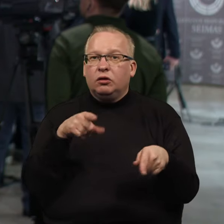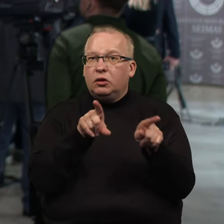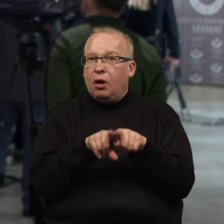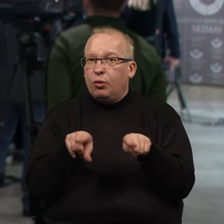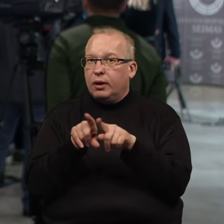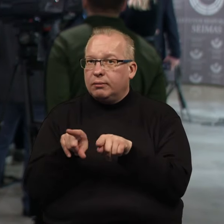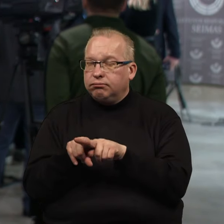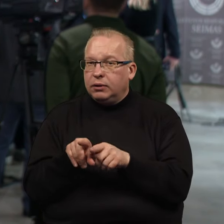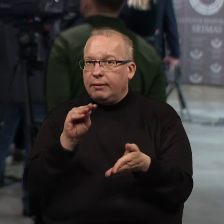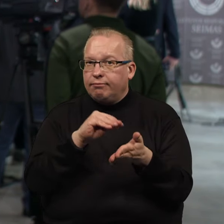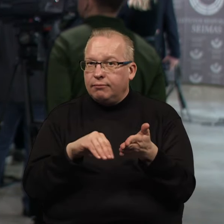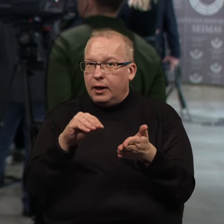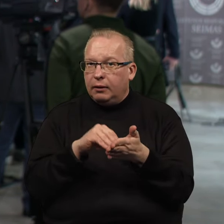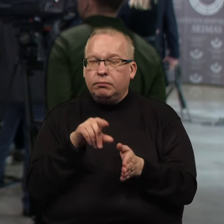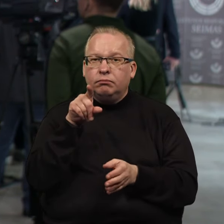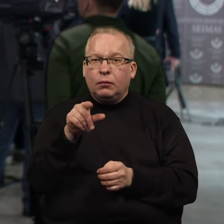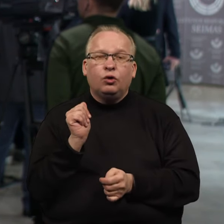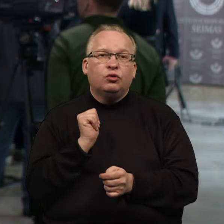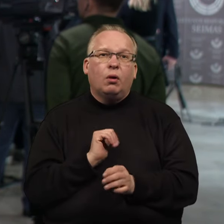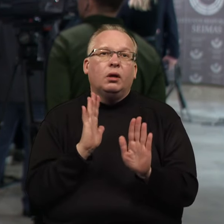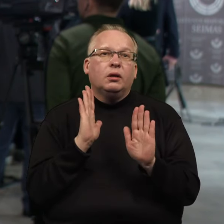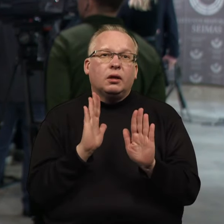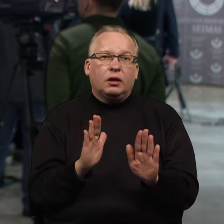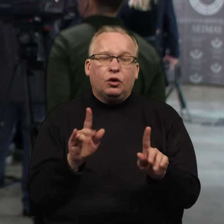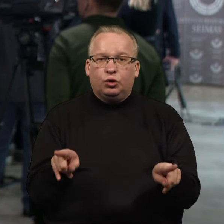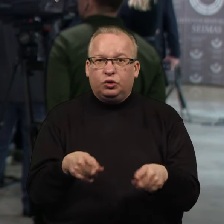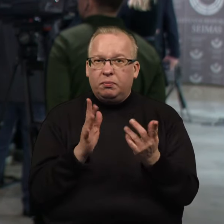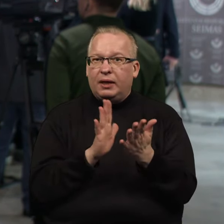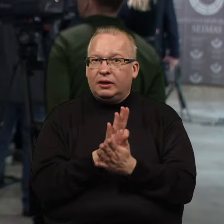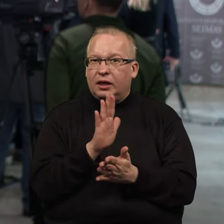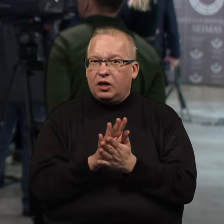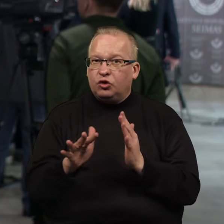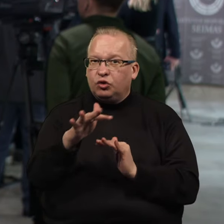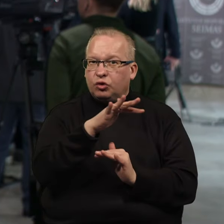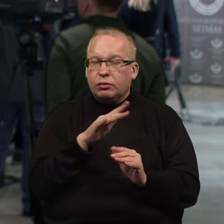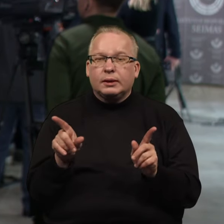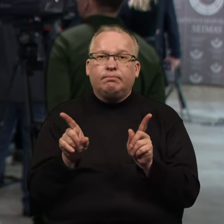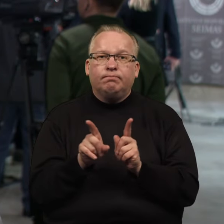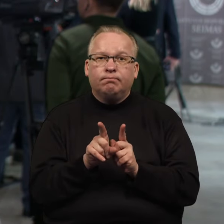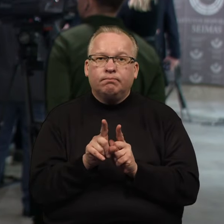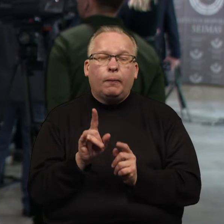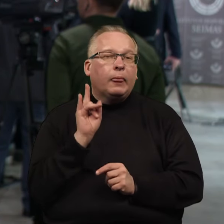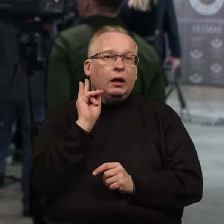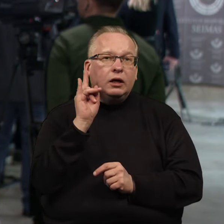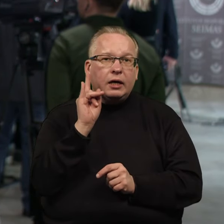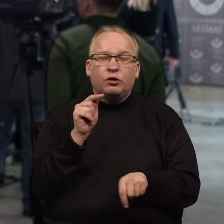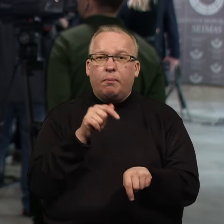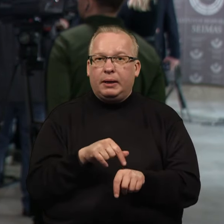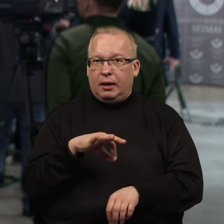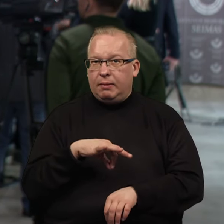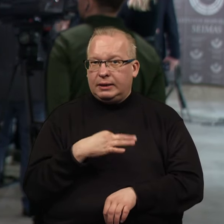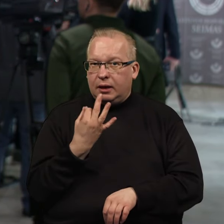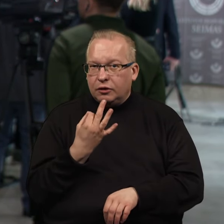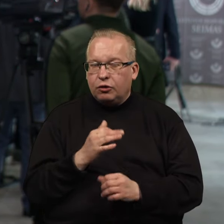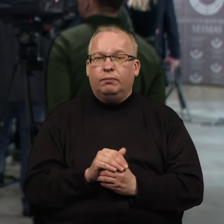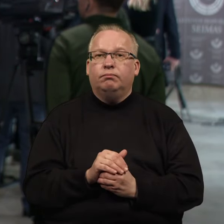Žmonės skundžiasi dėl to, kad iš tikrųjų ne tik tai dėl sukeliamos taršos, bet ir nuo garso, patyriamo streso, kaip